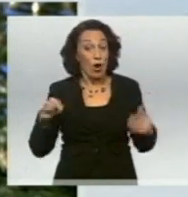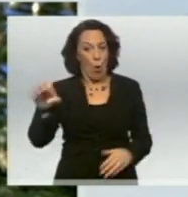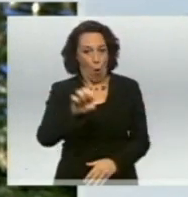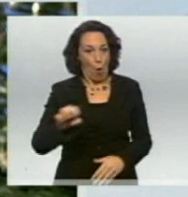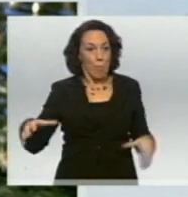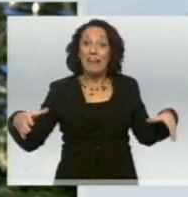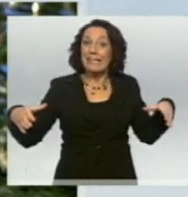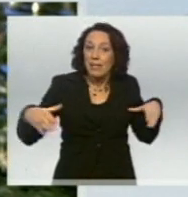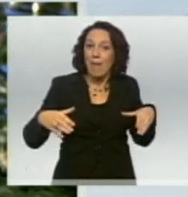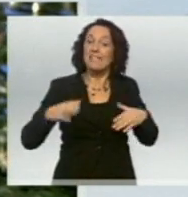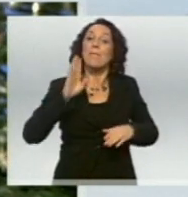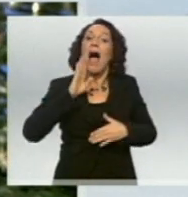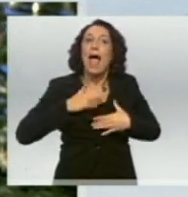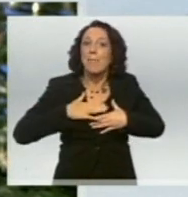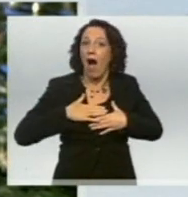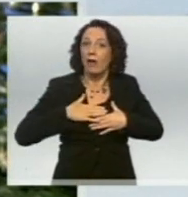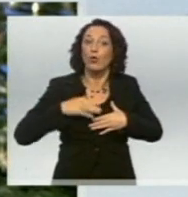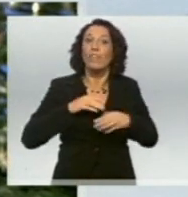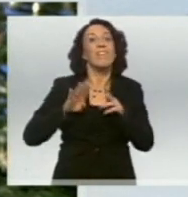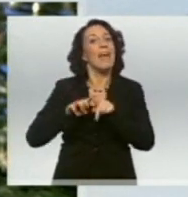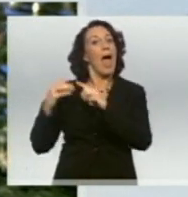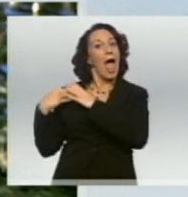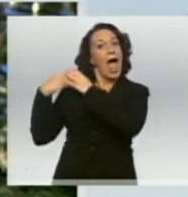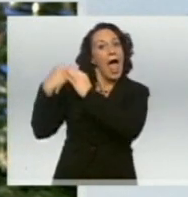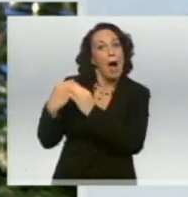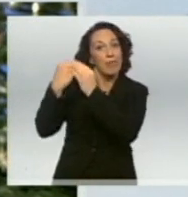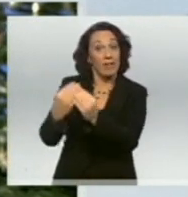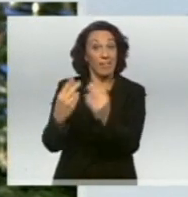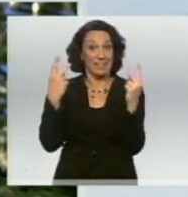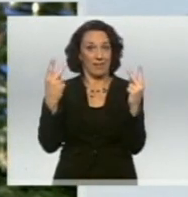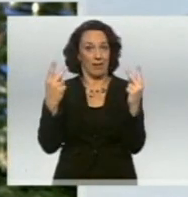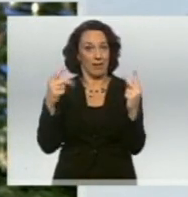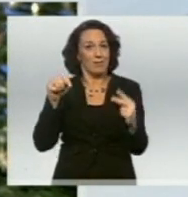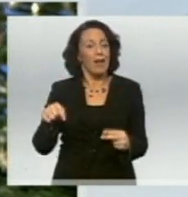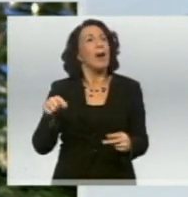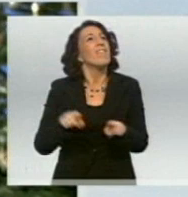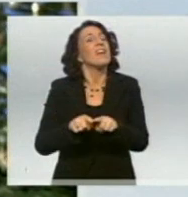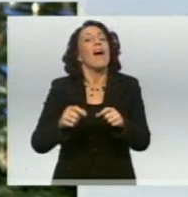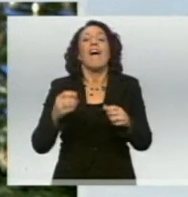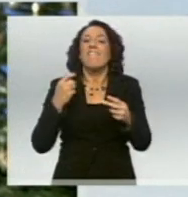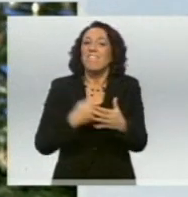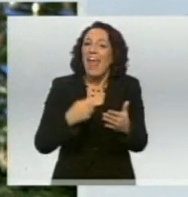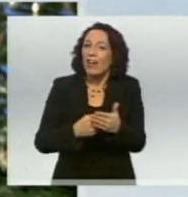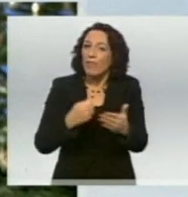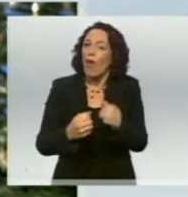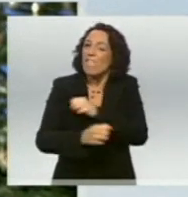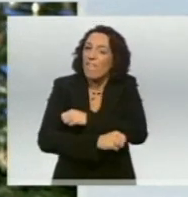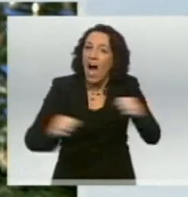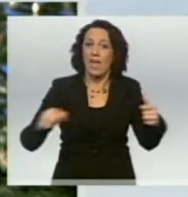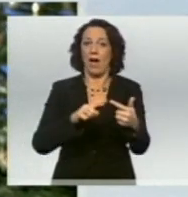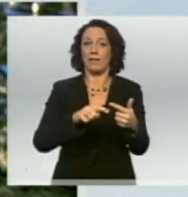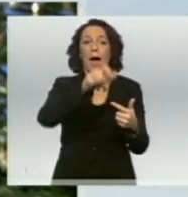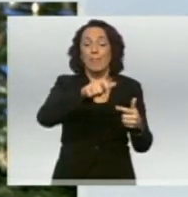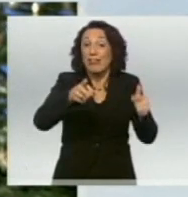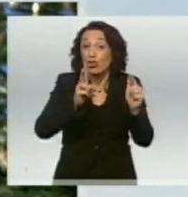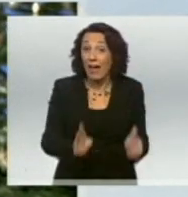Heimat und unser kostbares Erbe. Es steht für die großen Werte der Freiheit, der Menschenrechte und